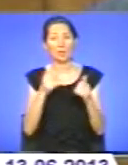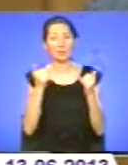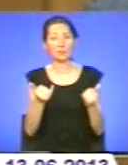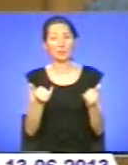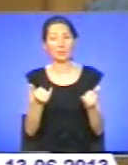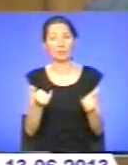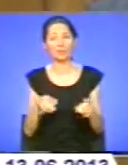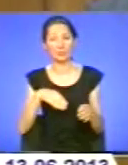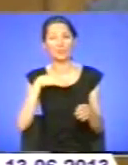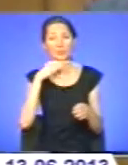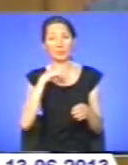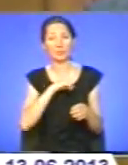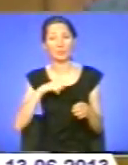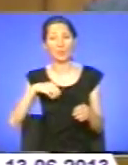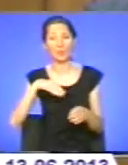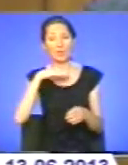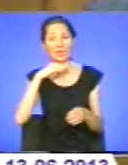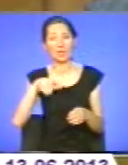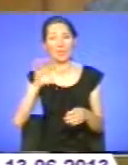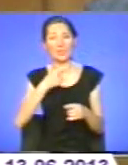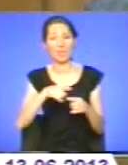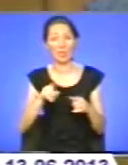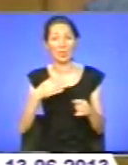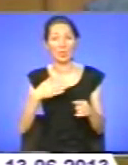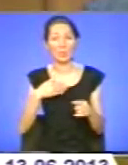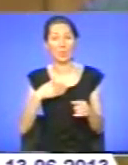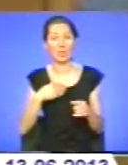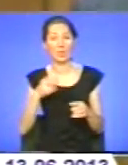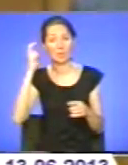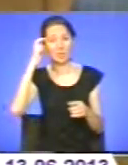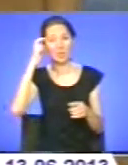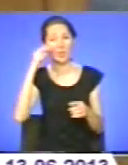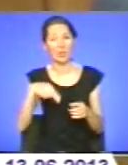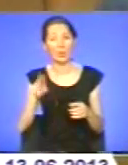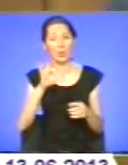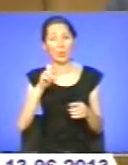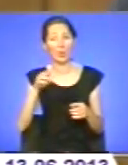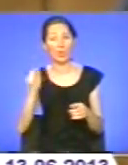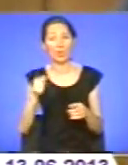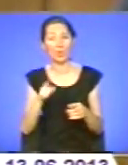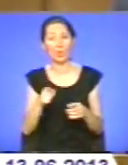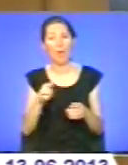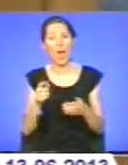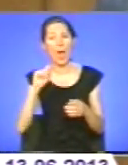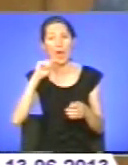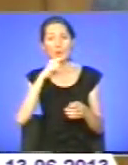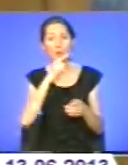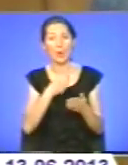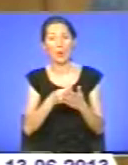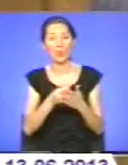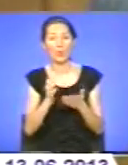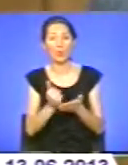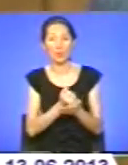достатні. А середжа ми дотуємося з центру з Києва. А відтак економія коштів, ресурсів, які сьогодні направляються